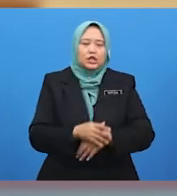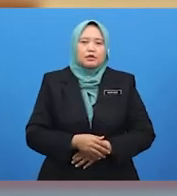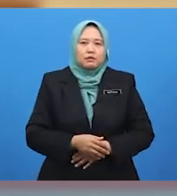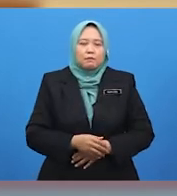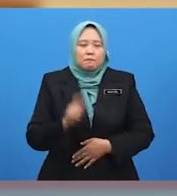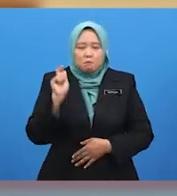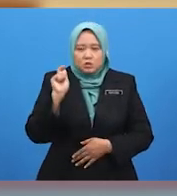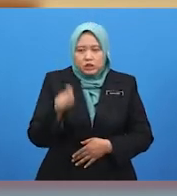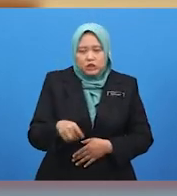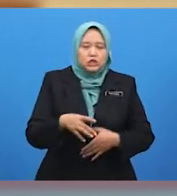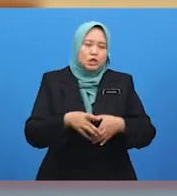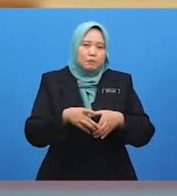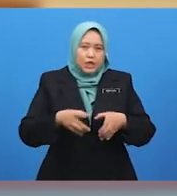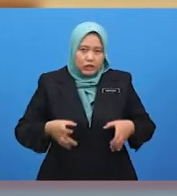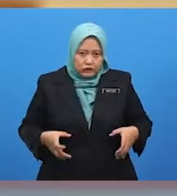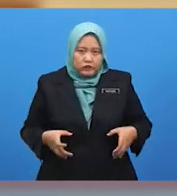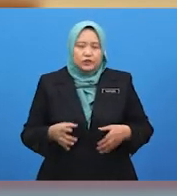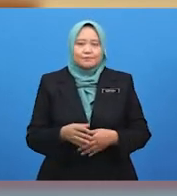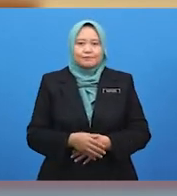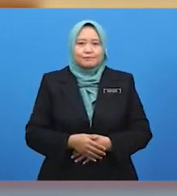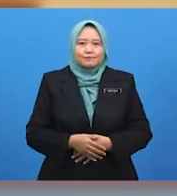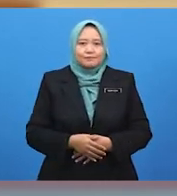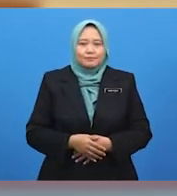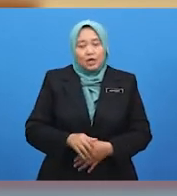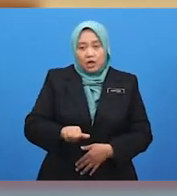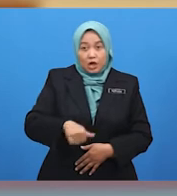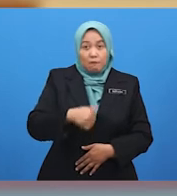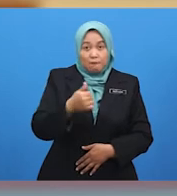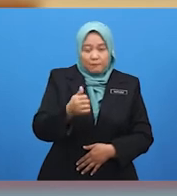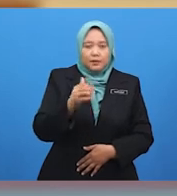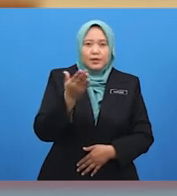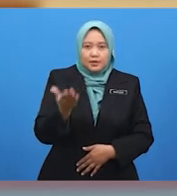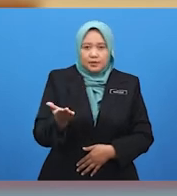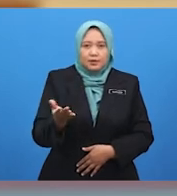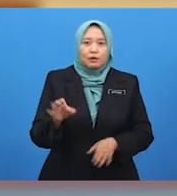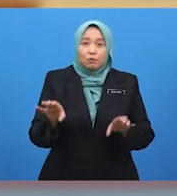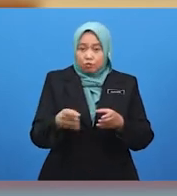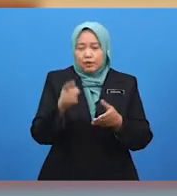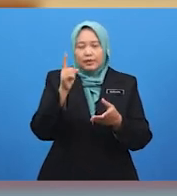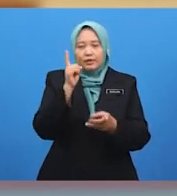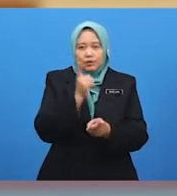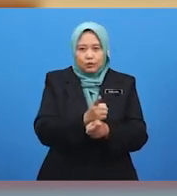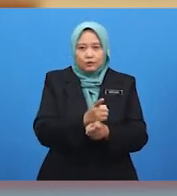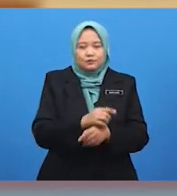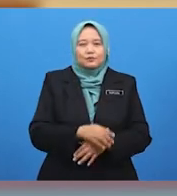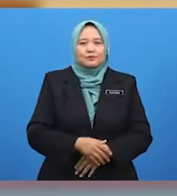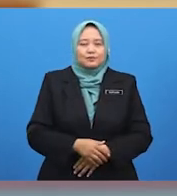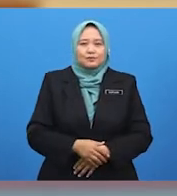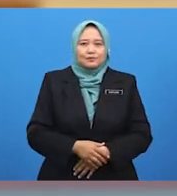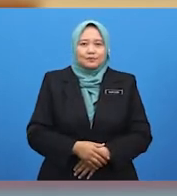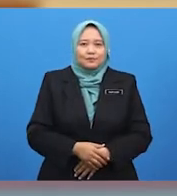sebegitu? Oh, pernah. Hebat, murid-murid saya. Baik. Sebelum kita ke cara ketiga,